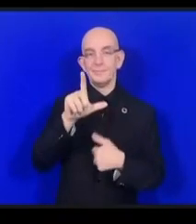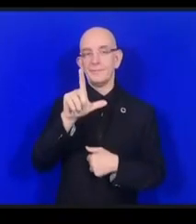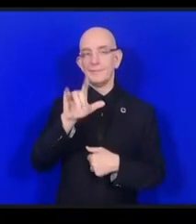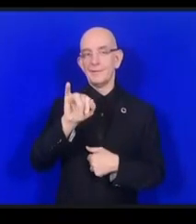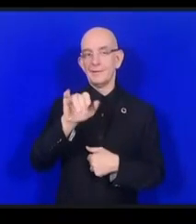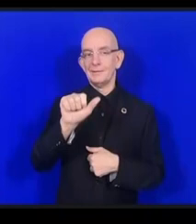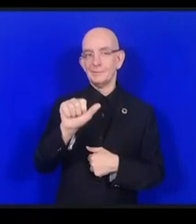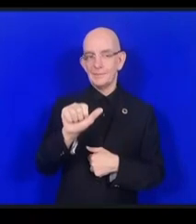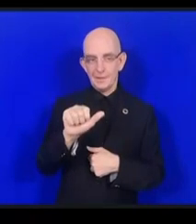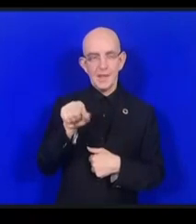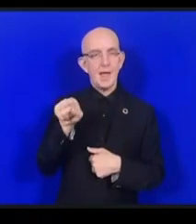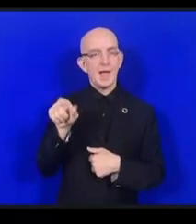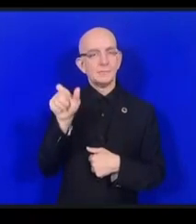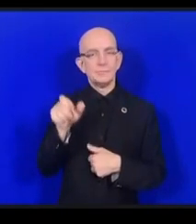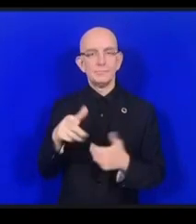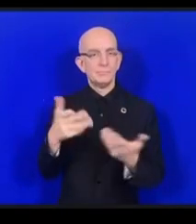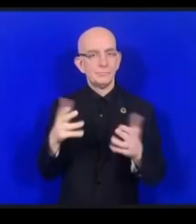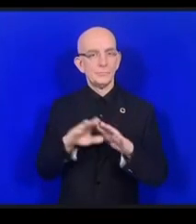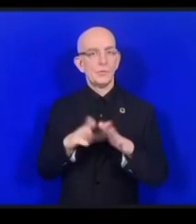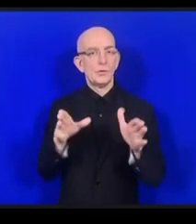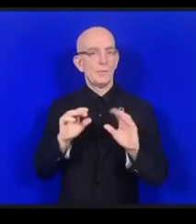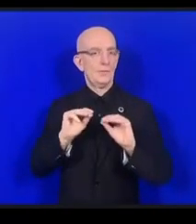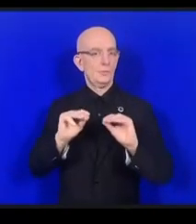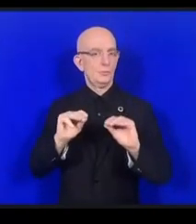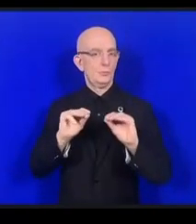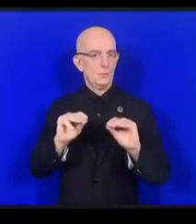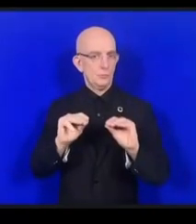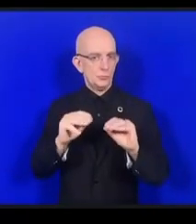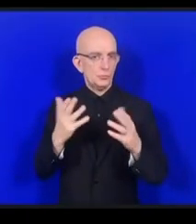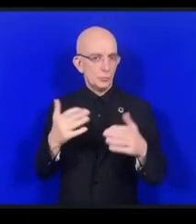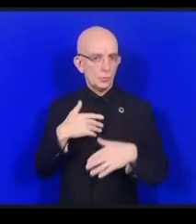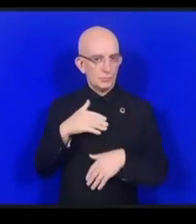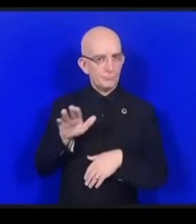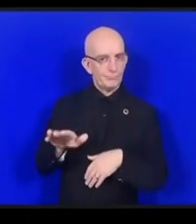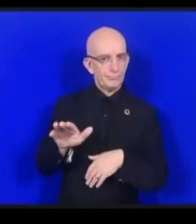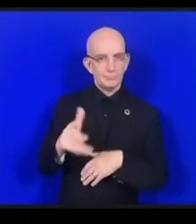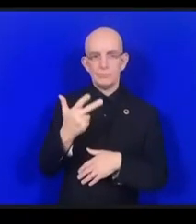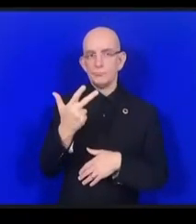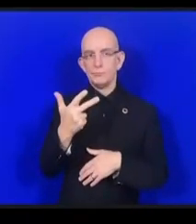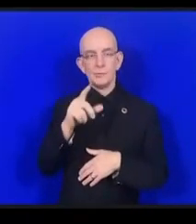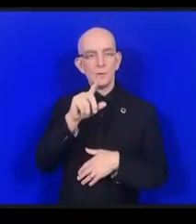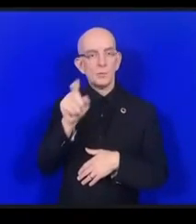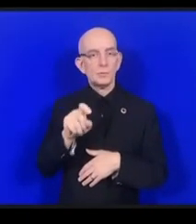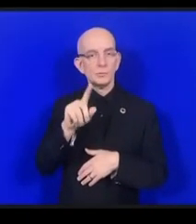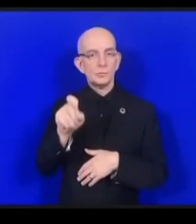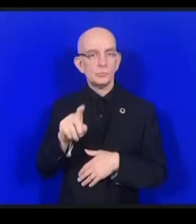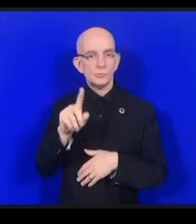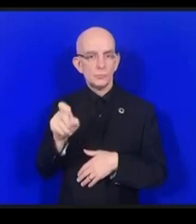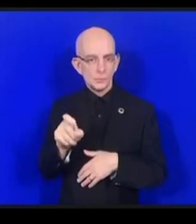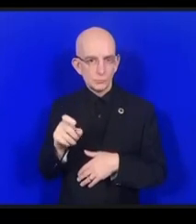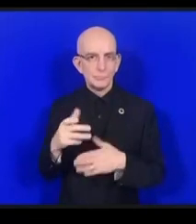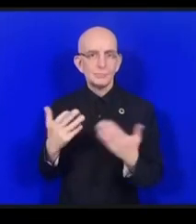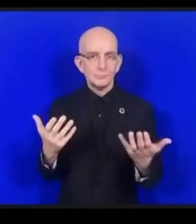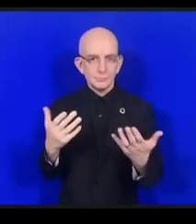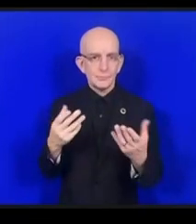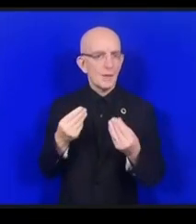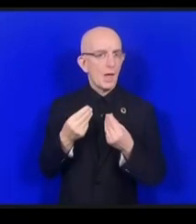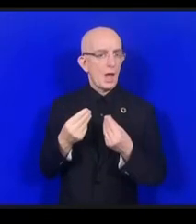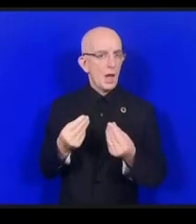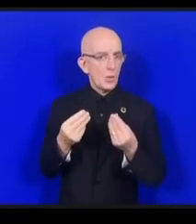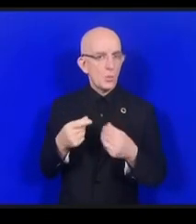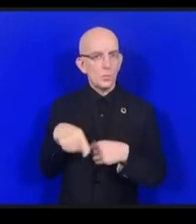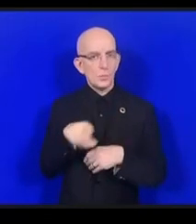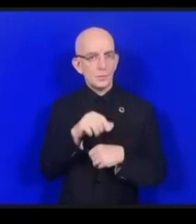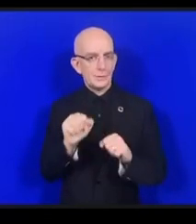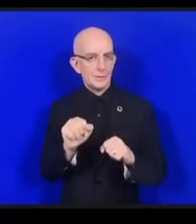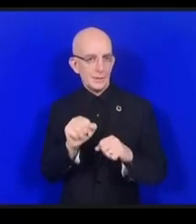préservons les droits de la personne dans une ère numérique ? Comment accélérer en direction des ODD ? Deuxièmement, est-ce qu'on a besoin d